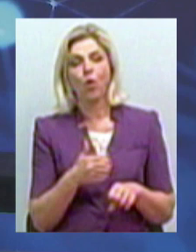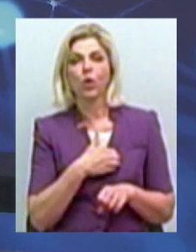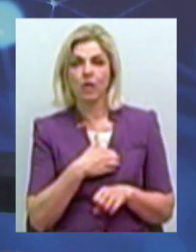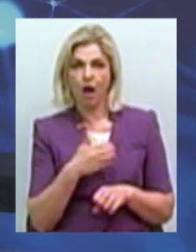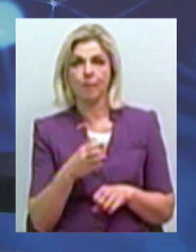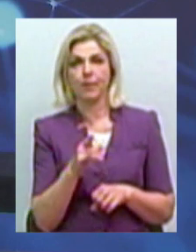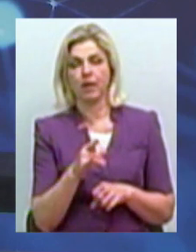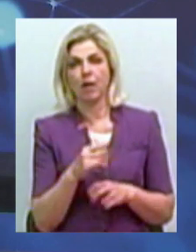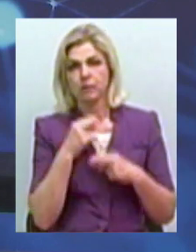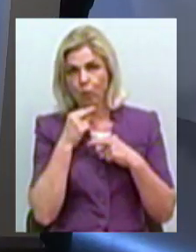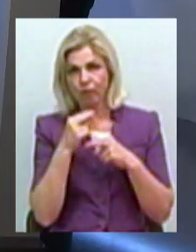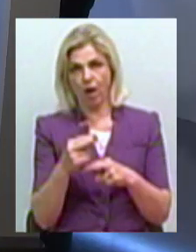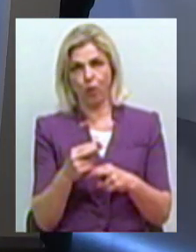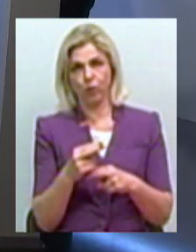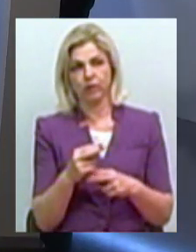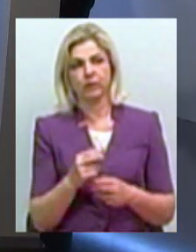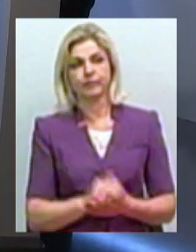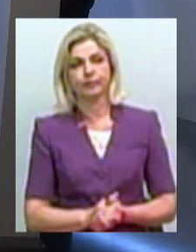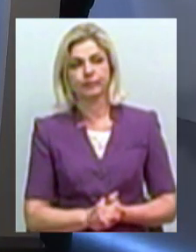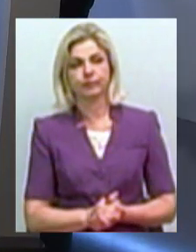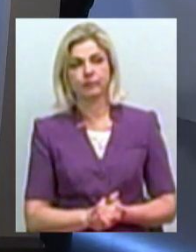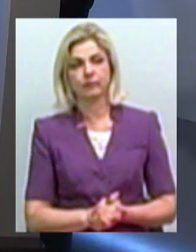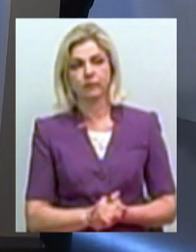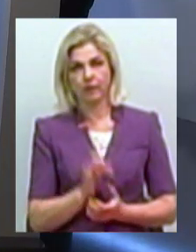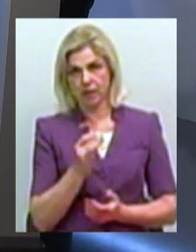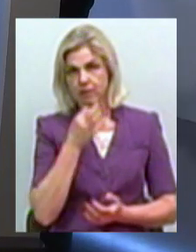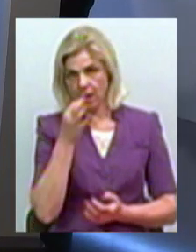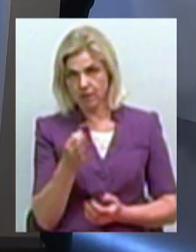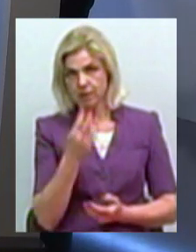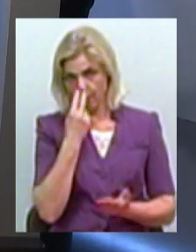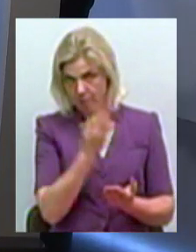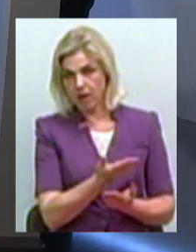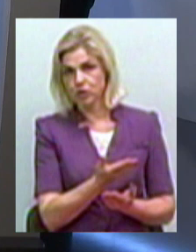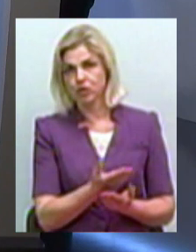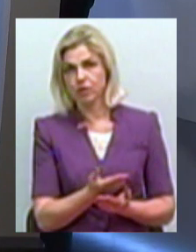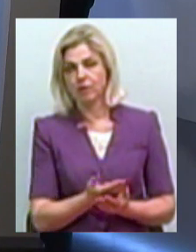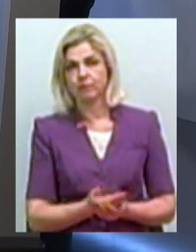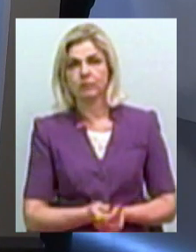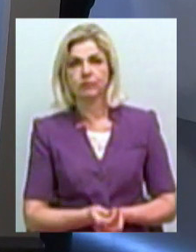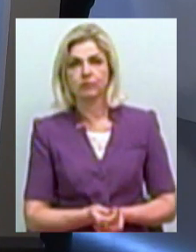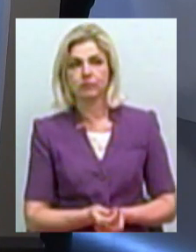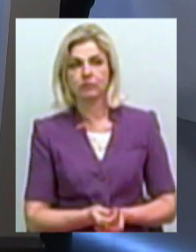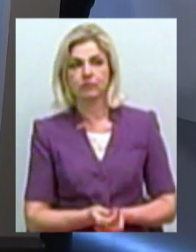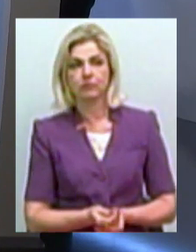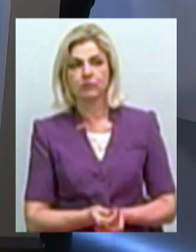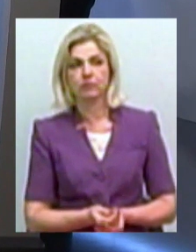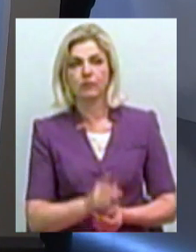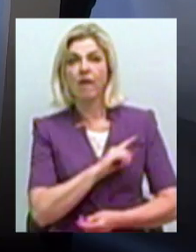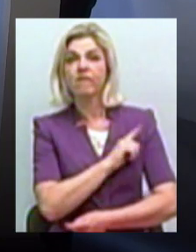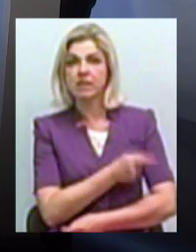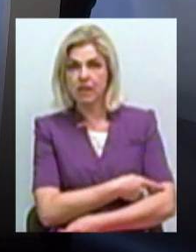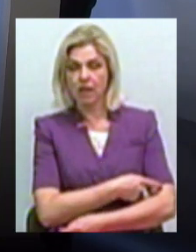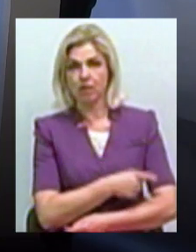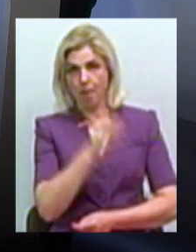загострити увагу і сказати, ти бачиш фізично сильний